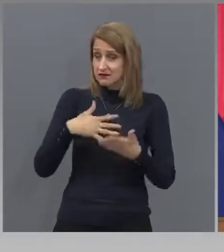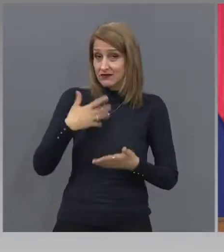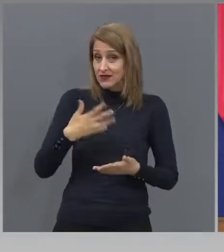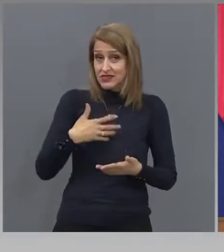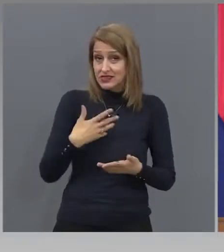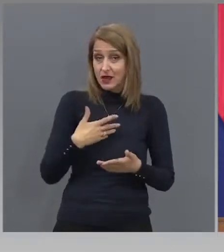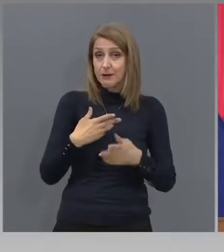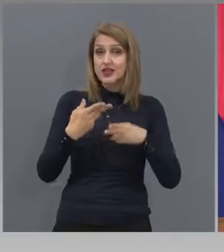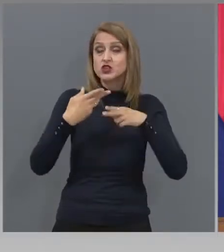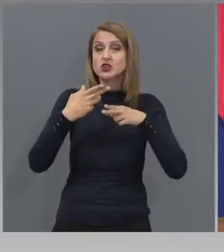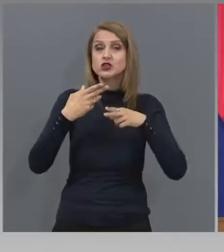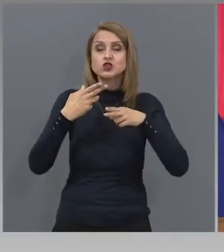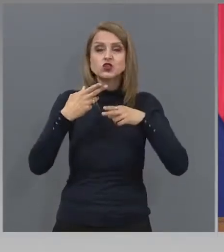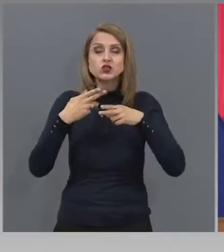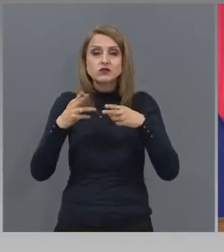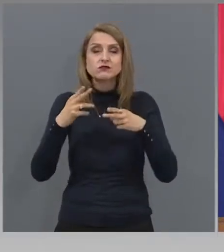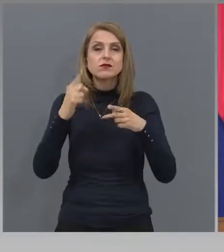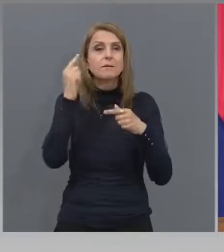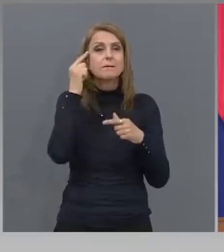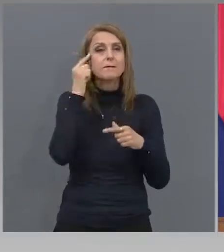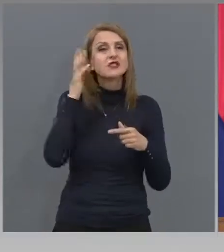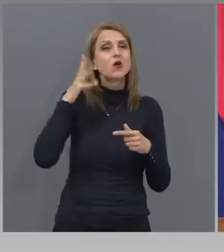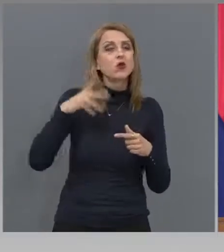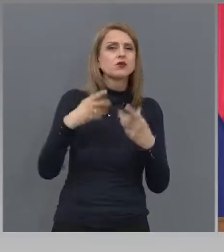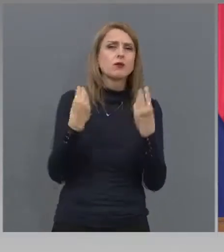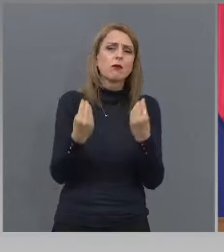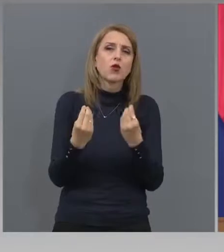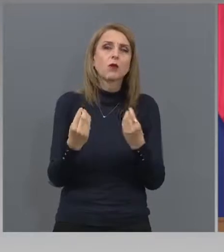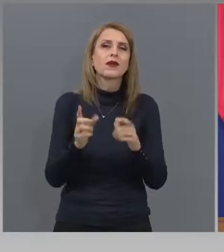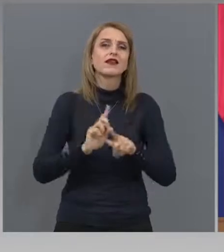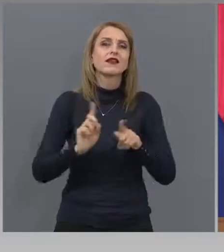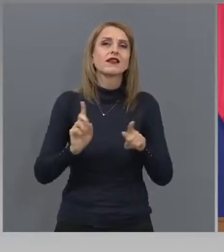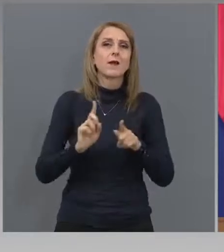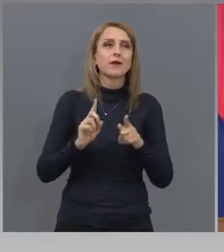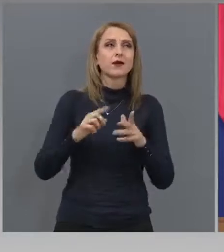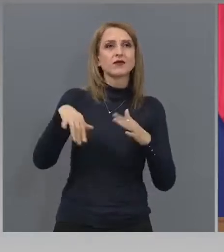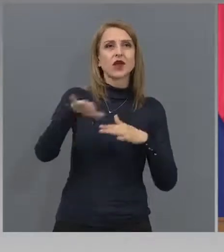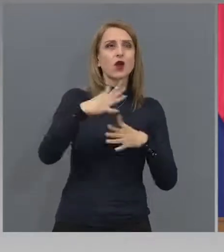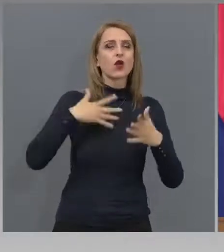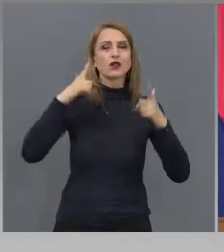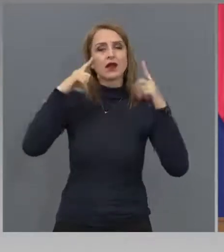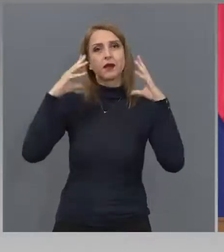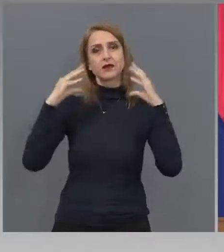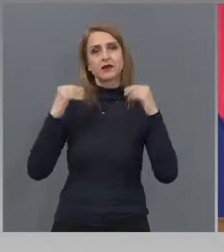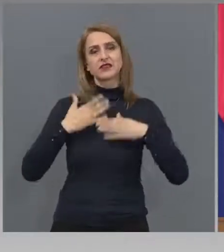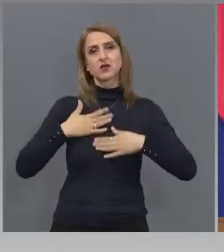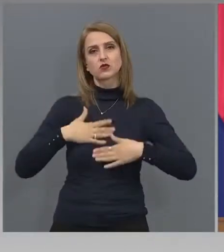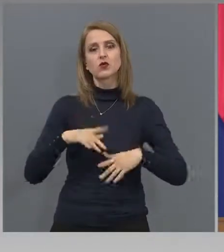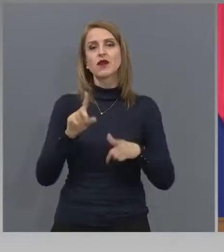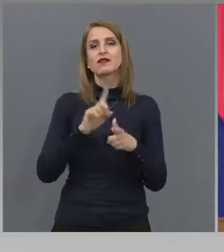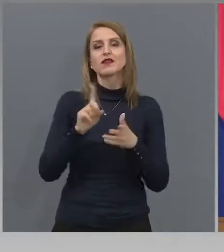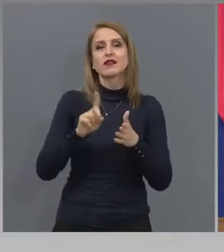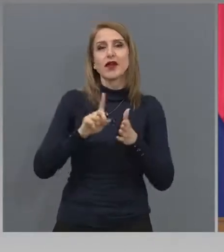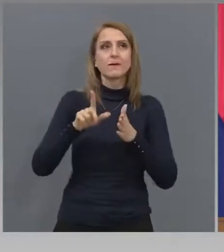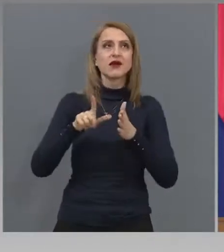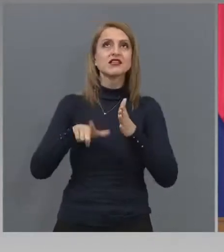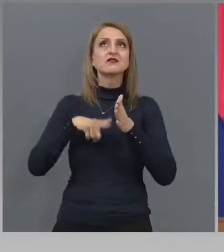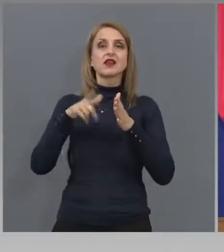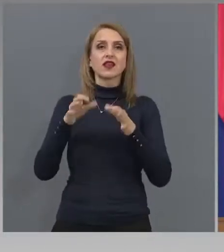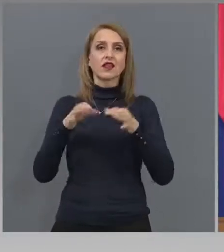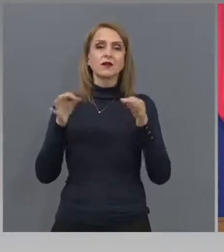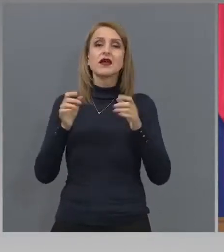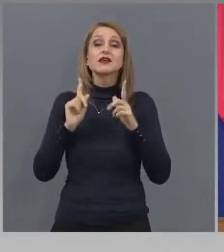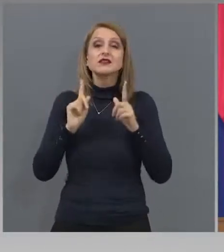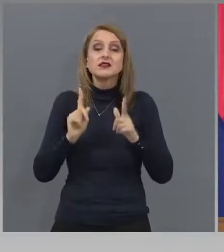чисто и психологически е хубаво да няма извърено положение, да останат санитарните мерки. Това целиме с него. И пак